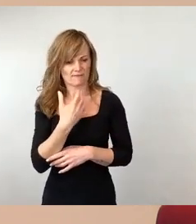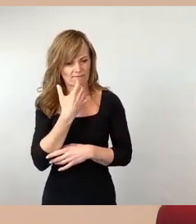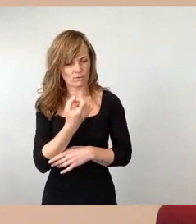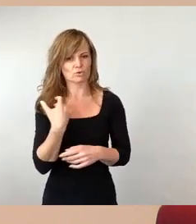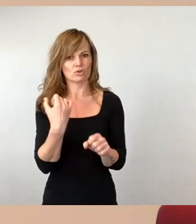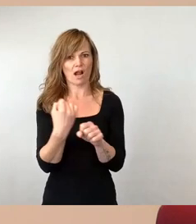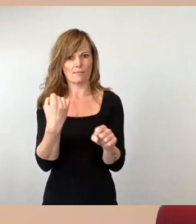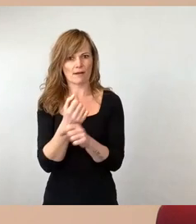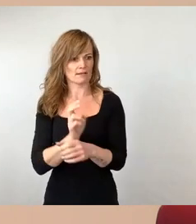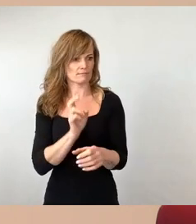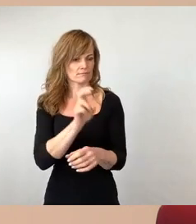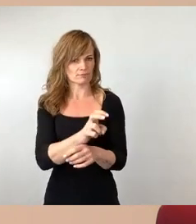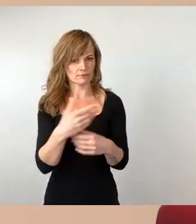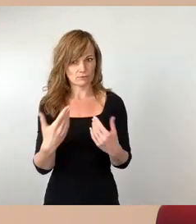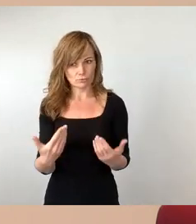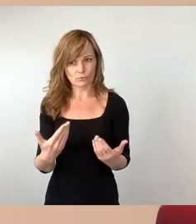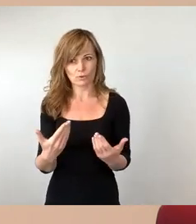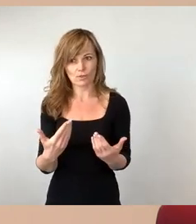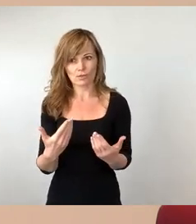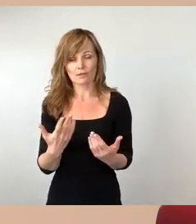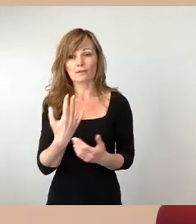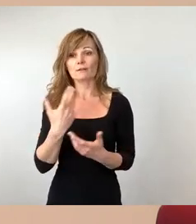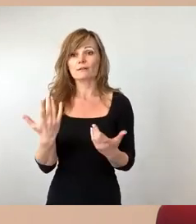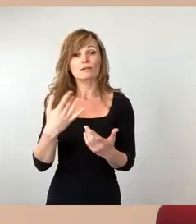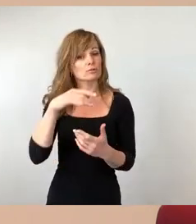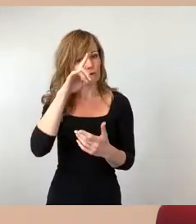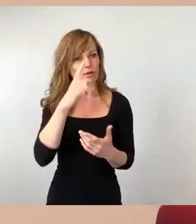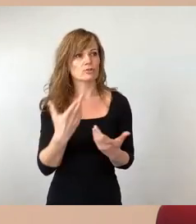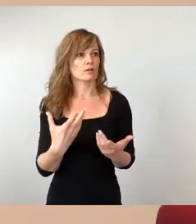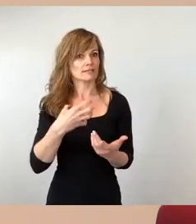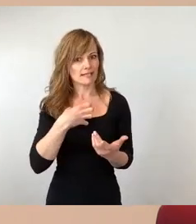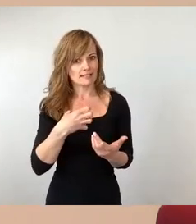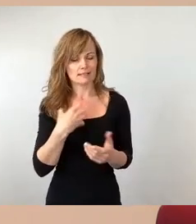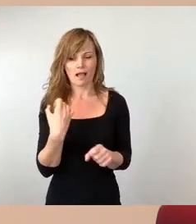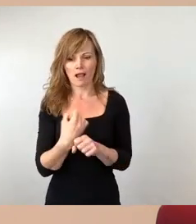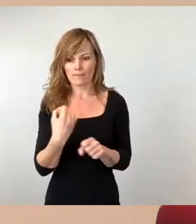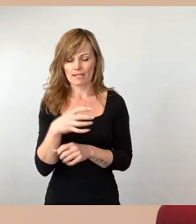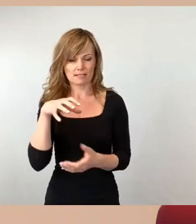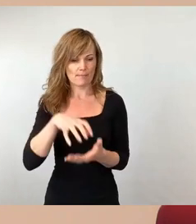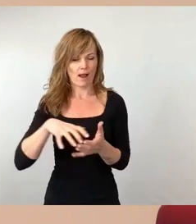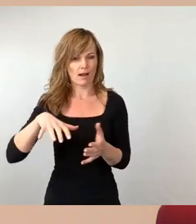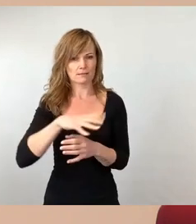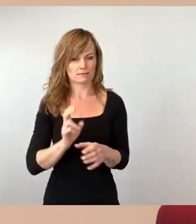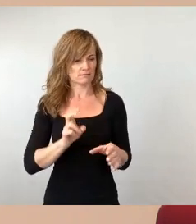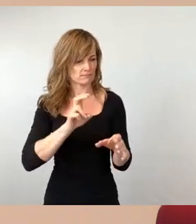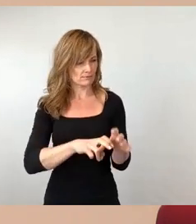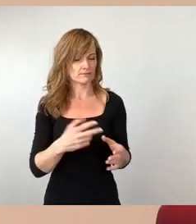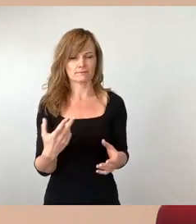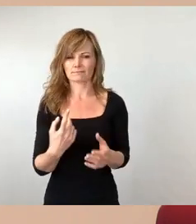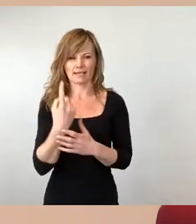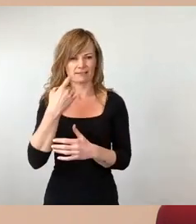den Deutschen, auf den Dresdner Arbeitsmarkt. Hierzu gibt es ganz, ganz viele neue Gesetze.